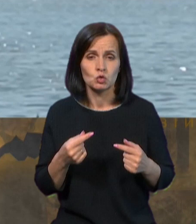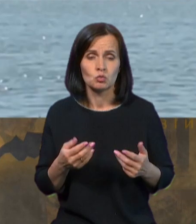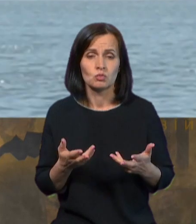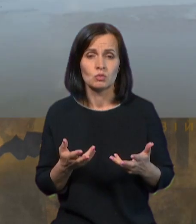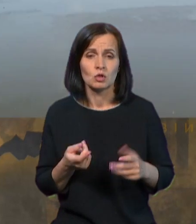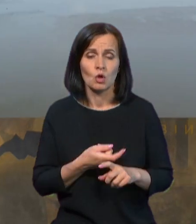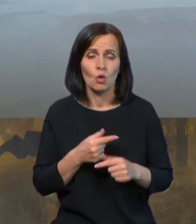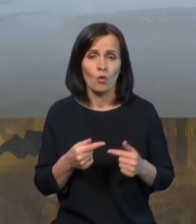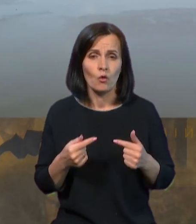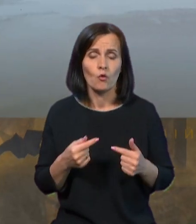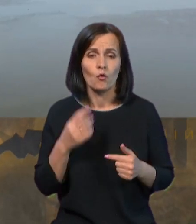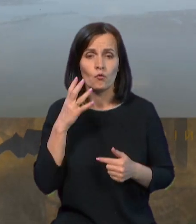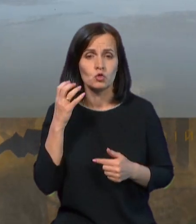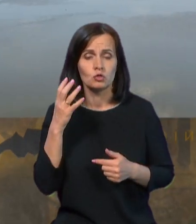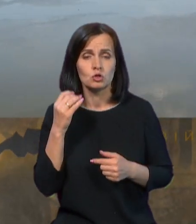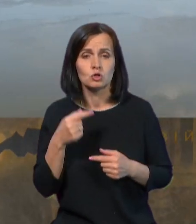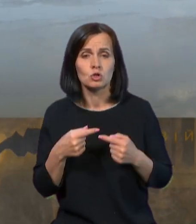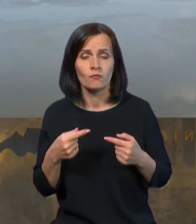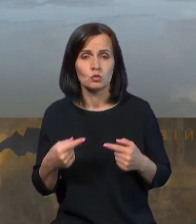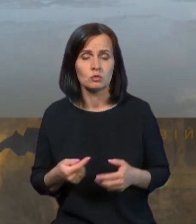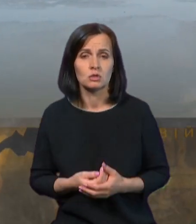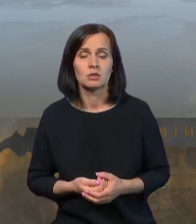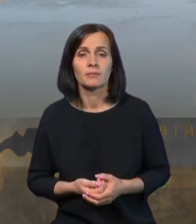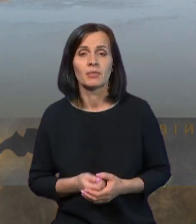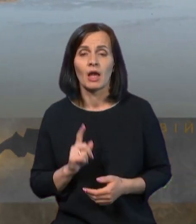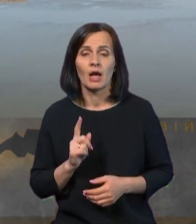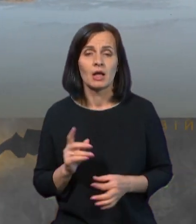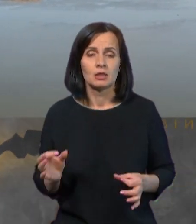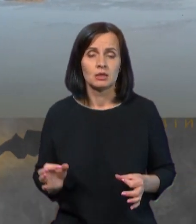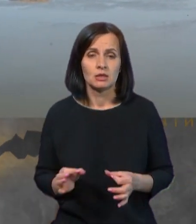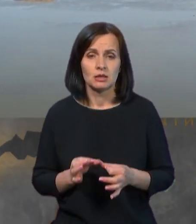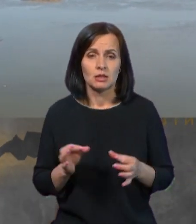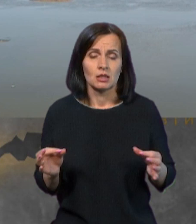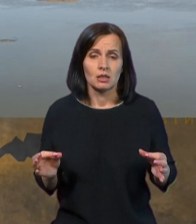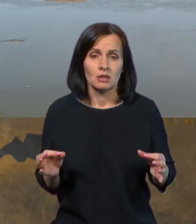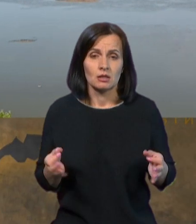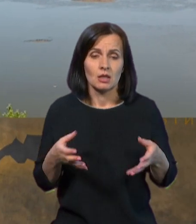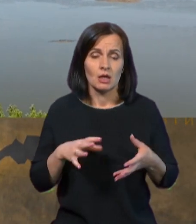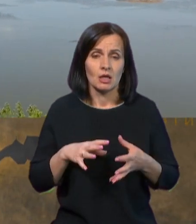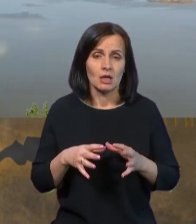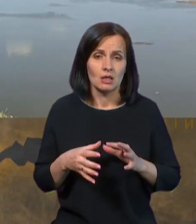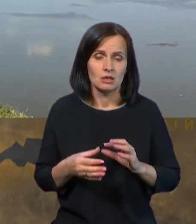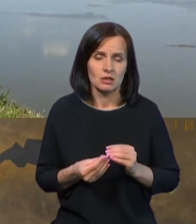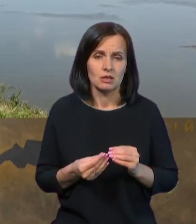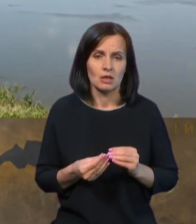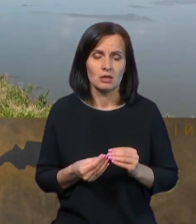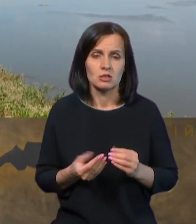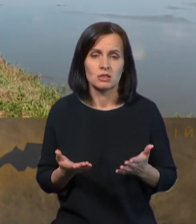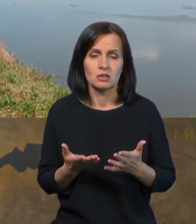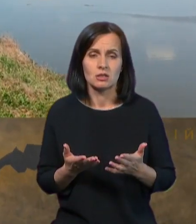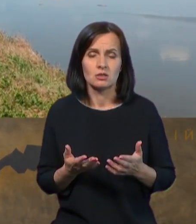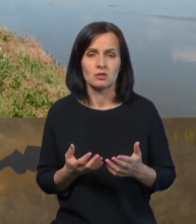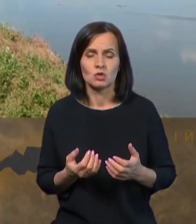фрукти. Але ніяких наслідків, які б критично спричинили